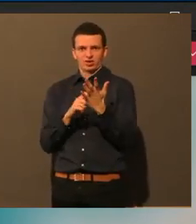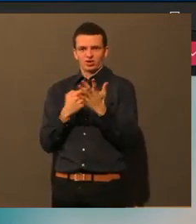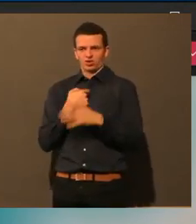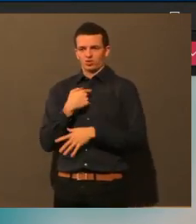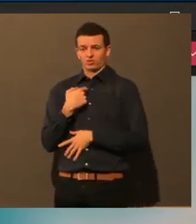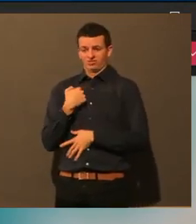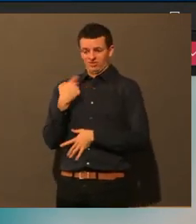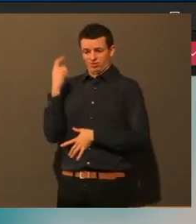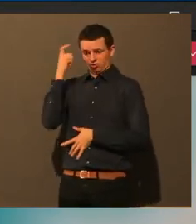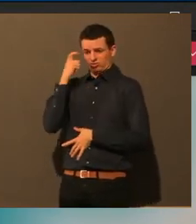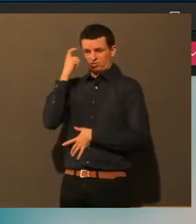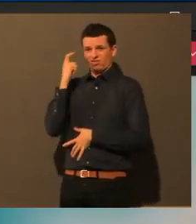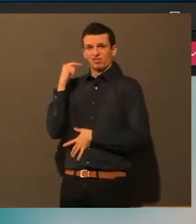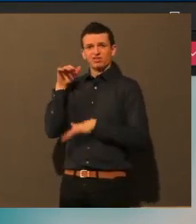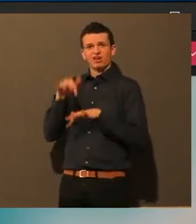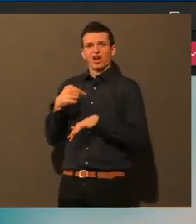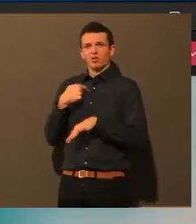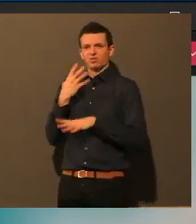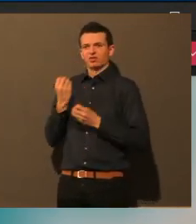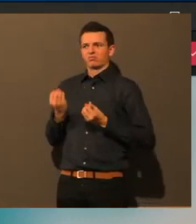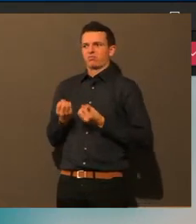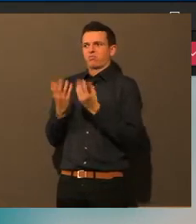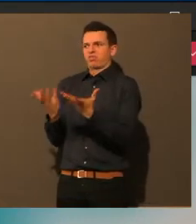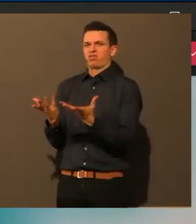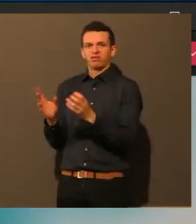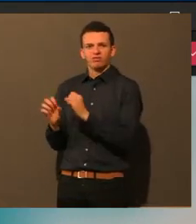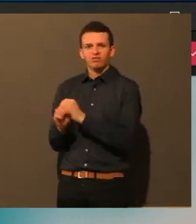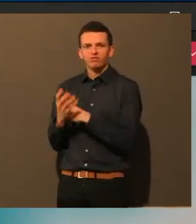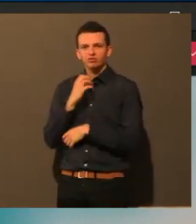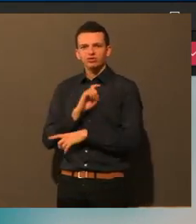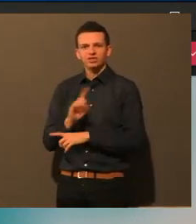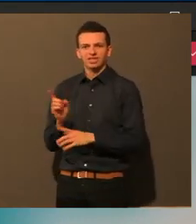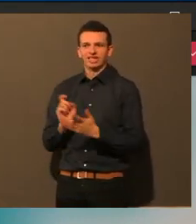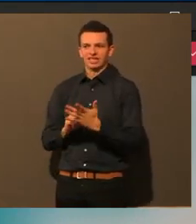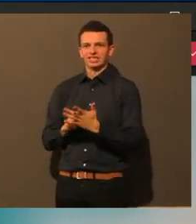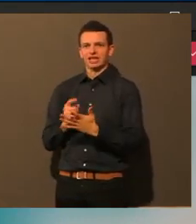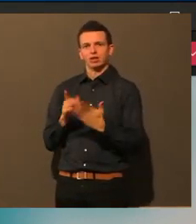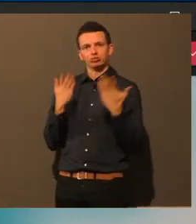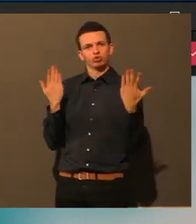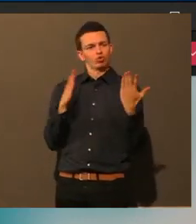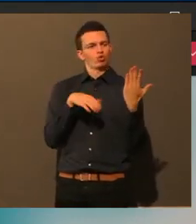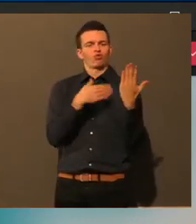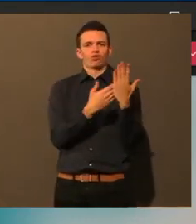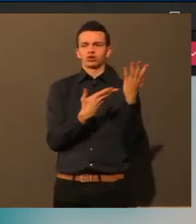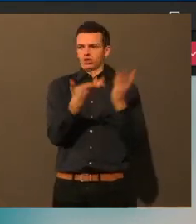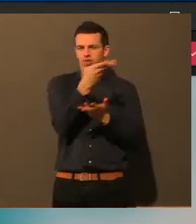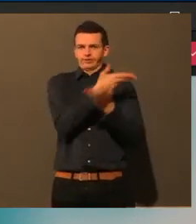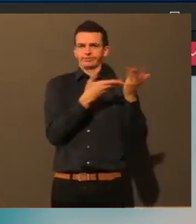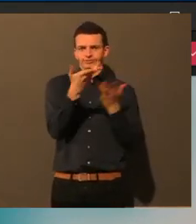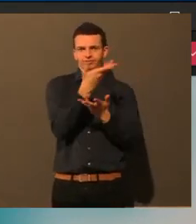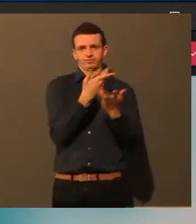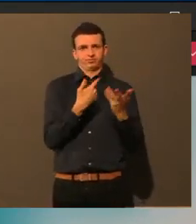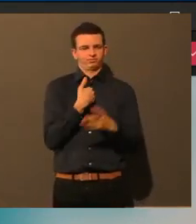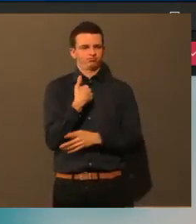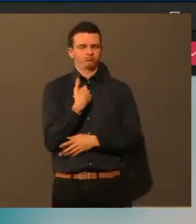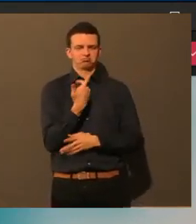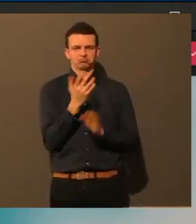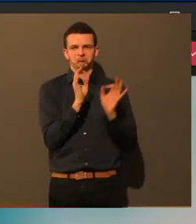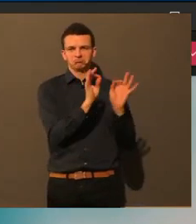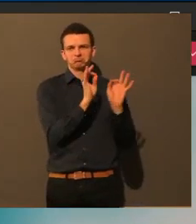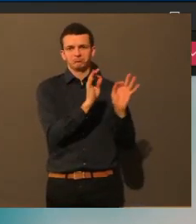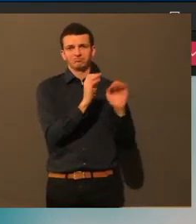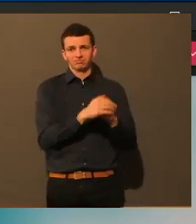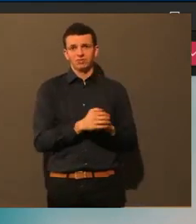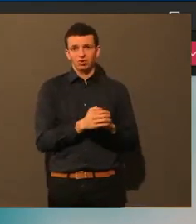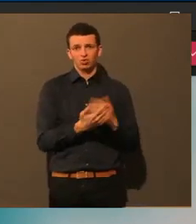werden, finde ich diese ganzen Ideenvorschläge sehr gut. Wenn es schon mal im Schreiben mit eingefügt werden kann, wäre das super.